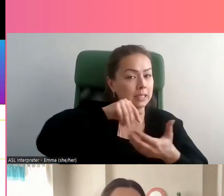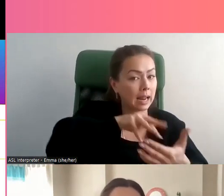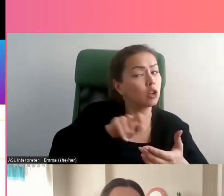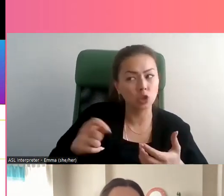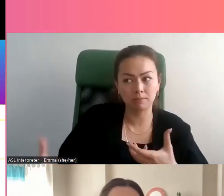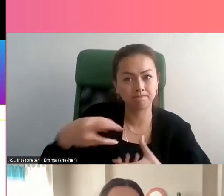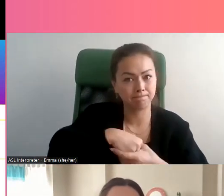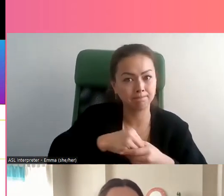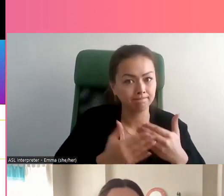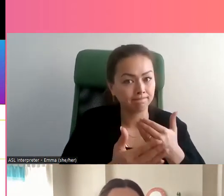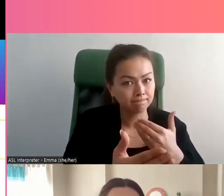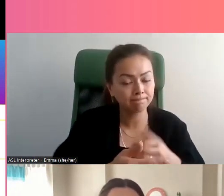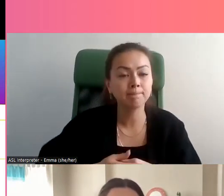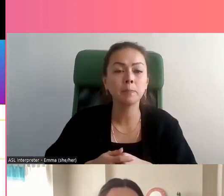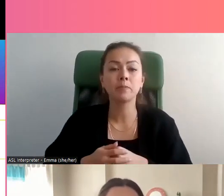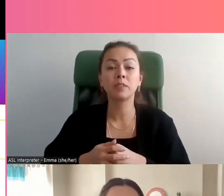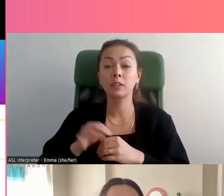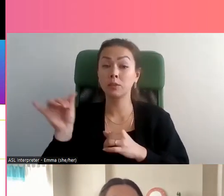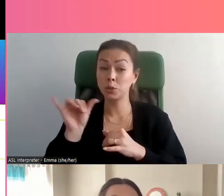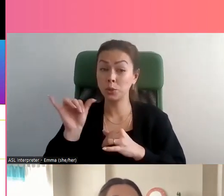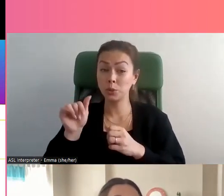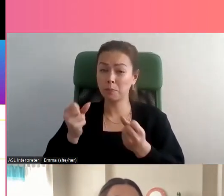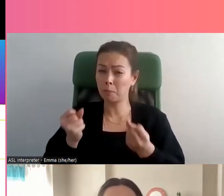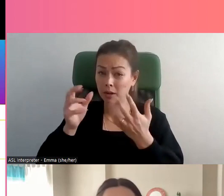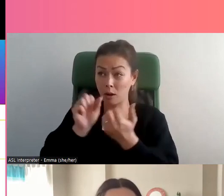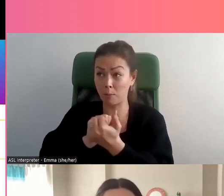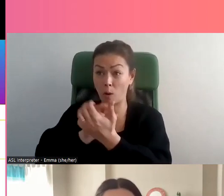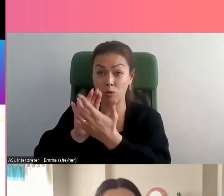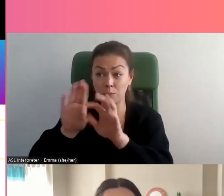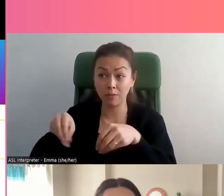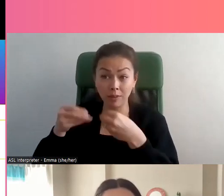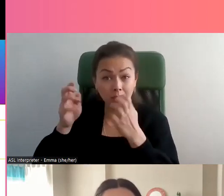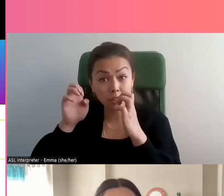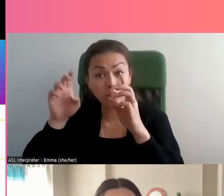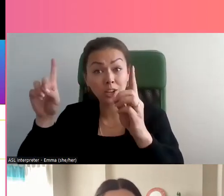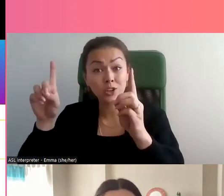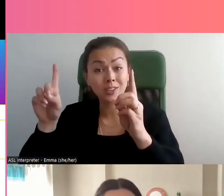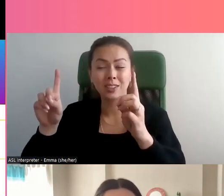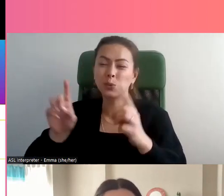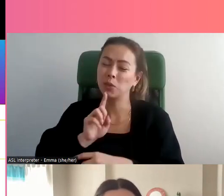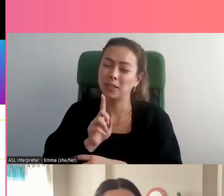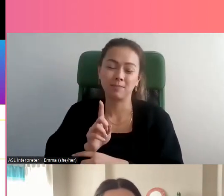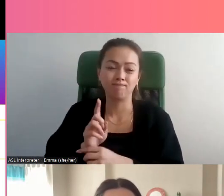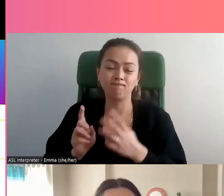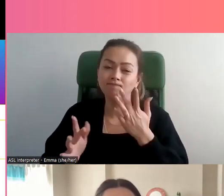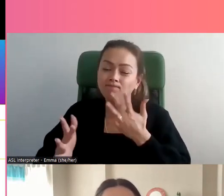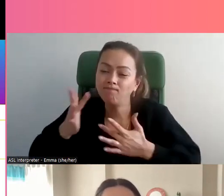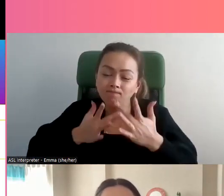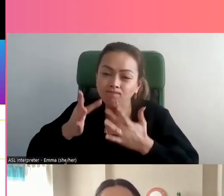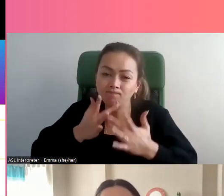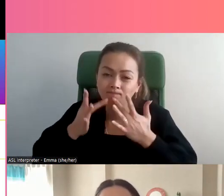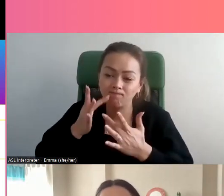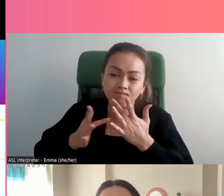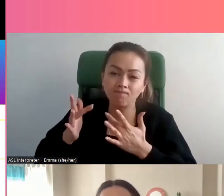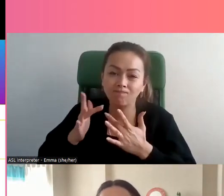avons aussi trouvé que beaucoup de nos approches visant à fournir de l'éducation sur cet enjeu n'offrent pas aux jeunes une bonne compréhension